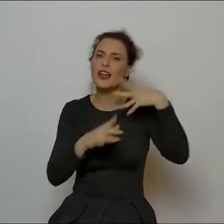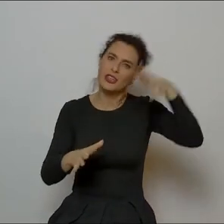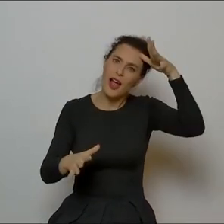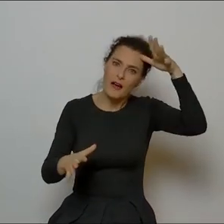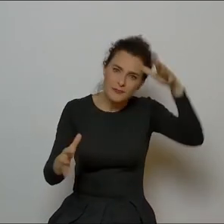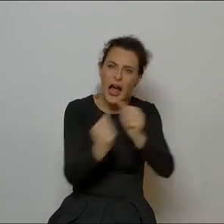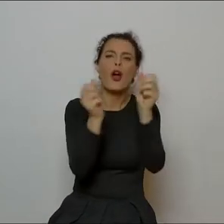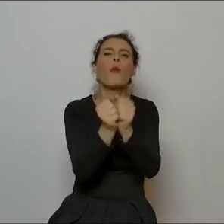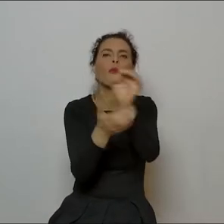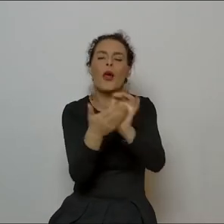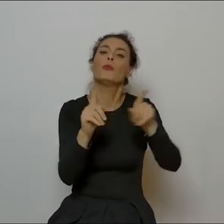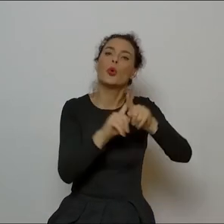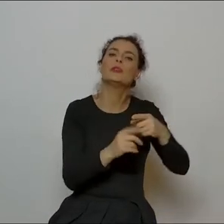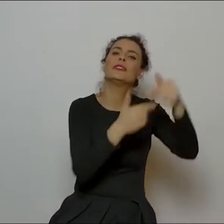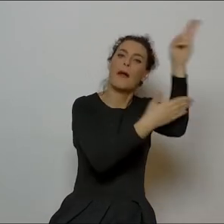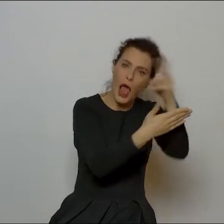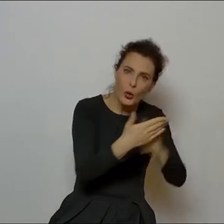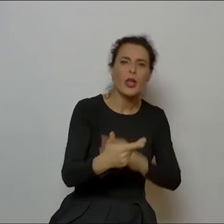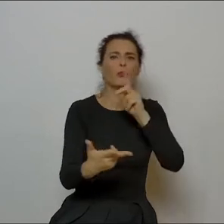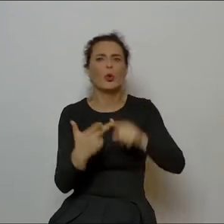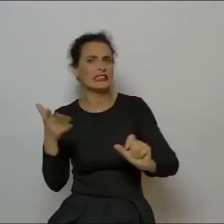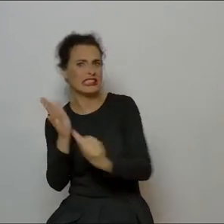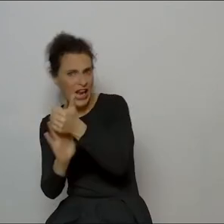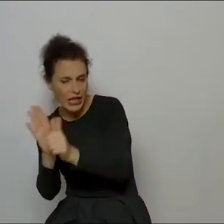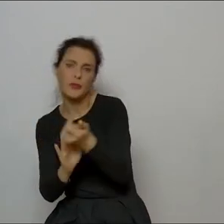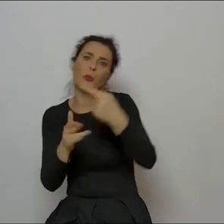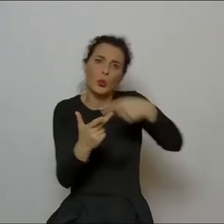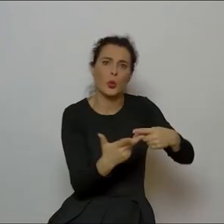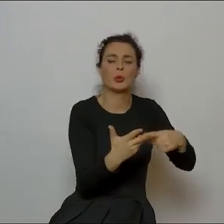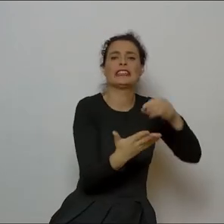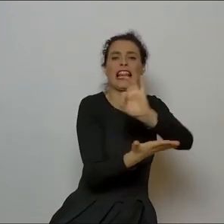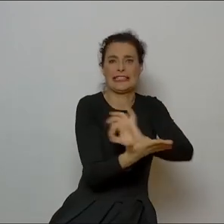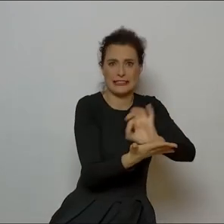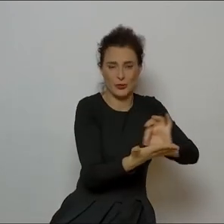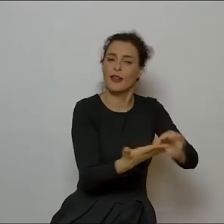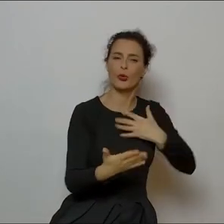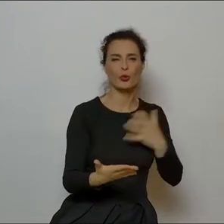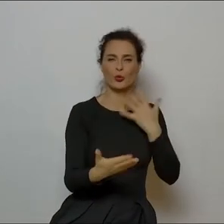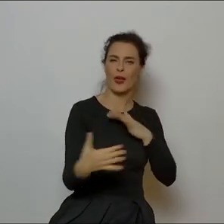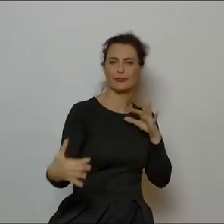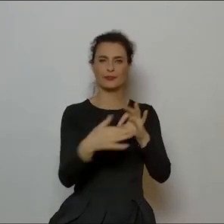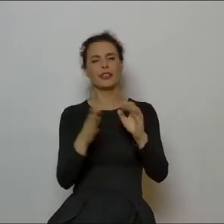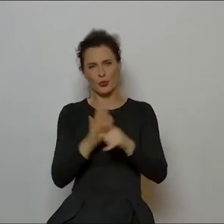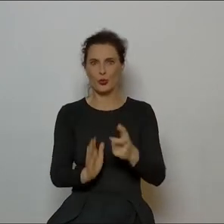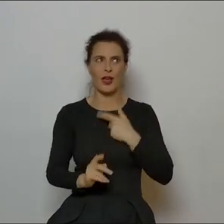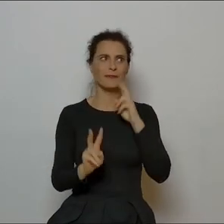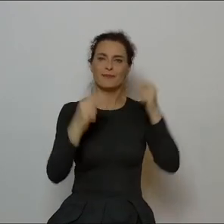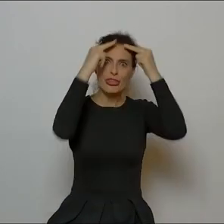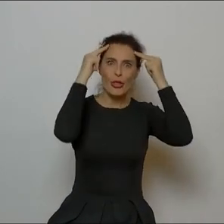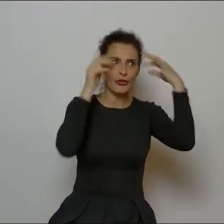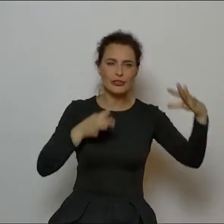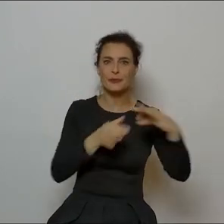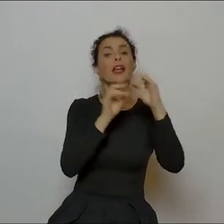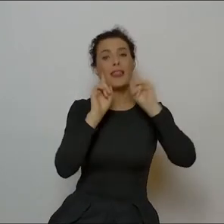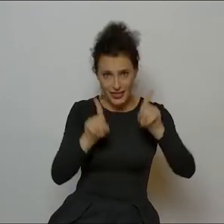wiersze, maluję, rzeźbię, rysuję. I dlatego trochę się rzeczywiście czuję temu duchowi Norbida bliska. I też jestem